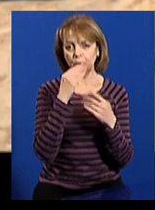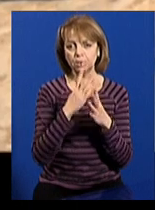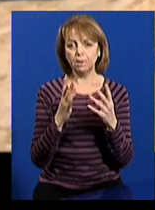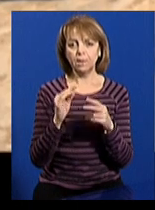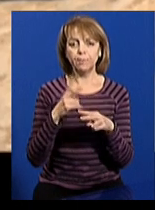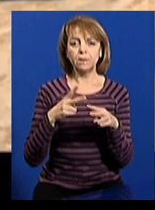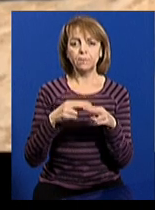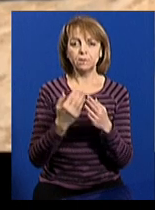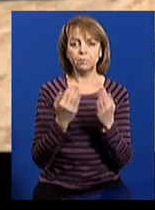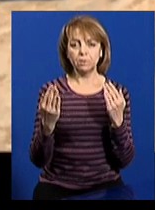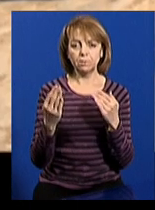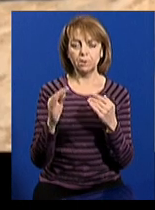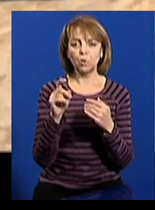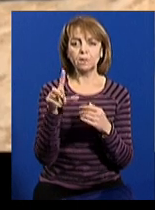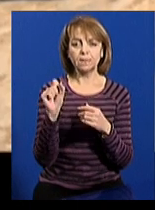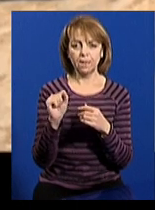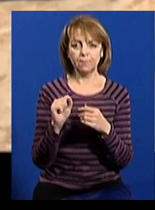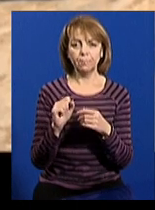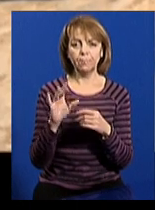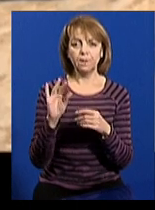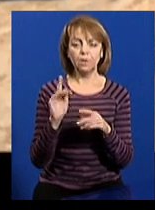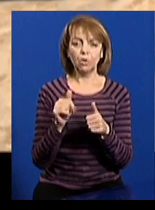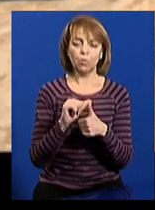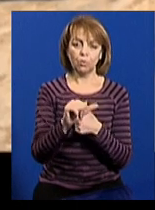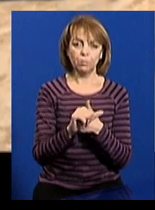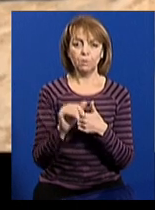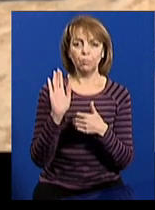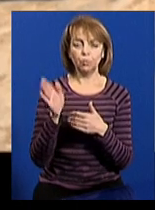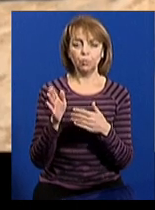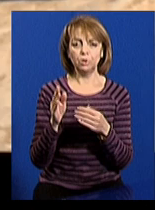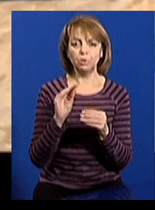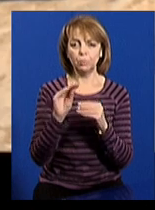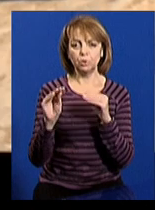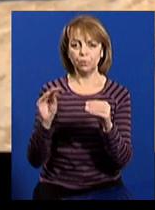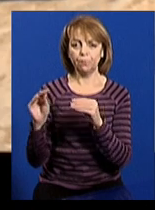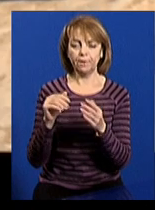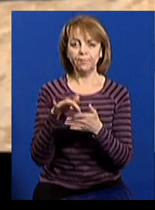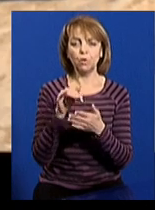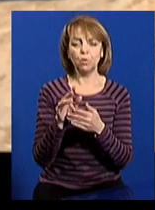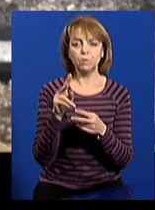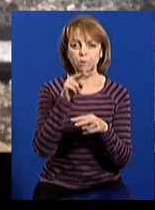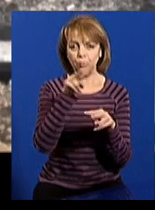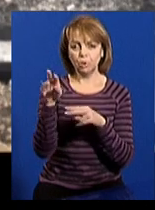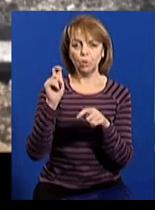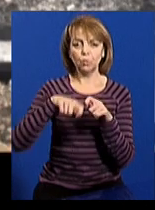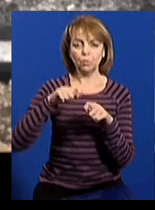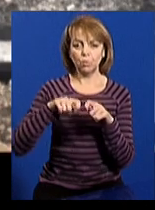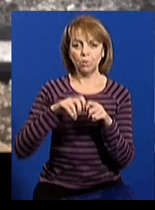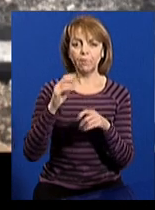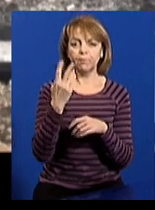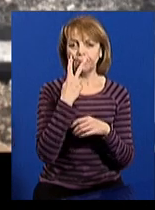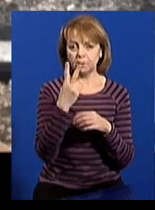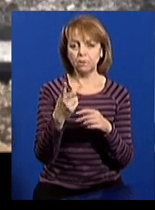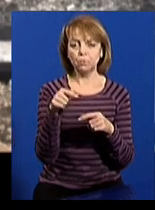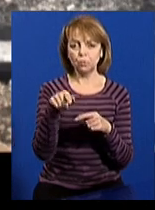металових загороджень «Єгоза». Ну і крім того, це буде облаштування відеоспостереження та контролю. Як ви бачите,